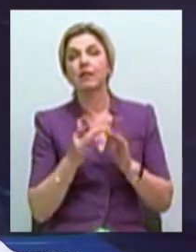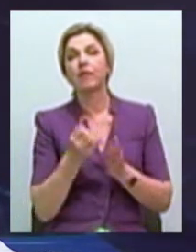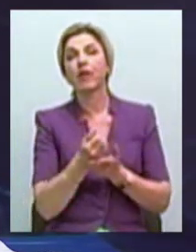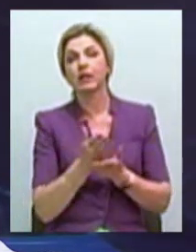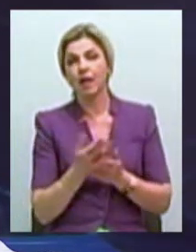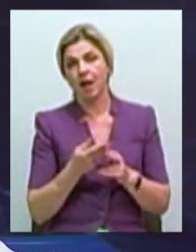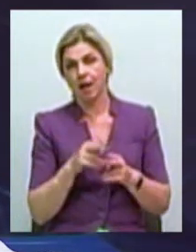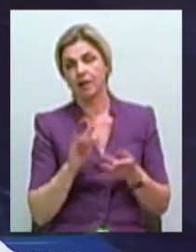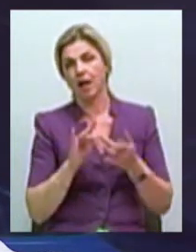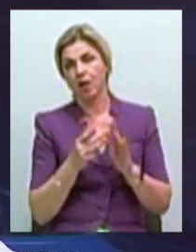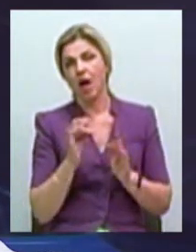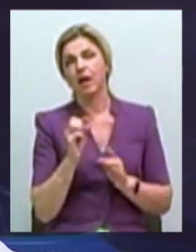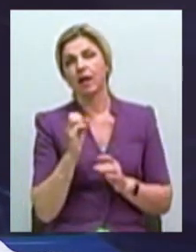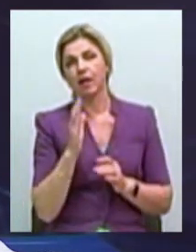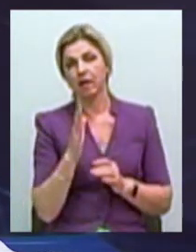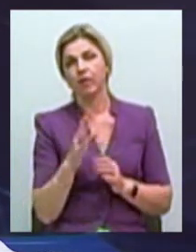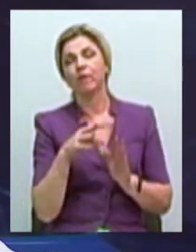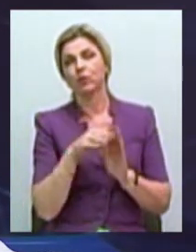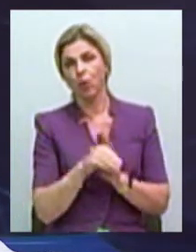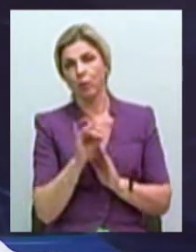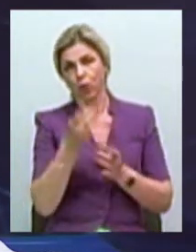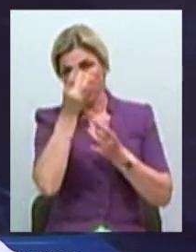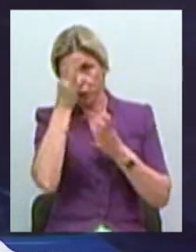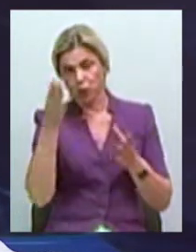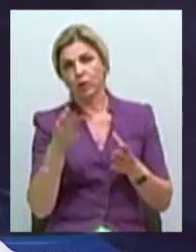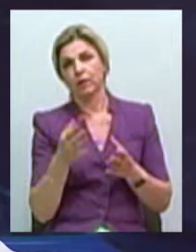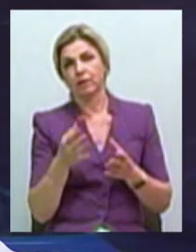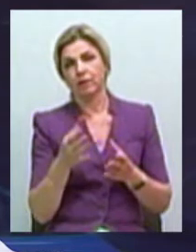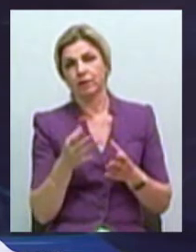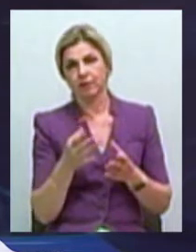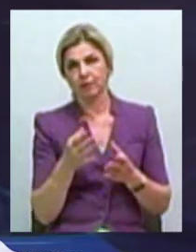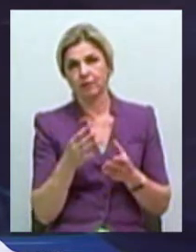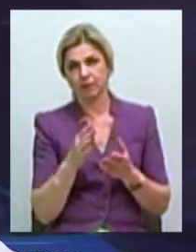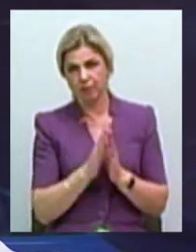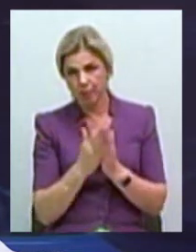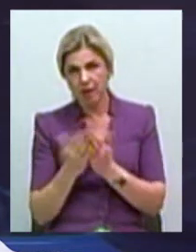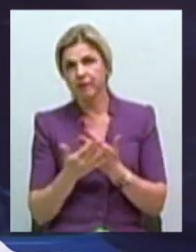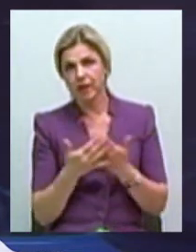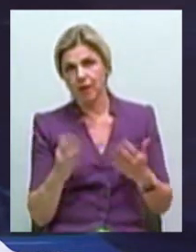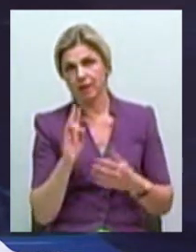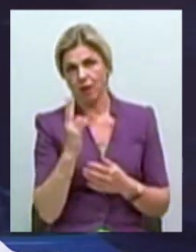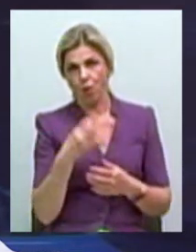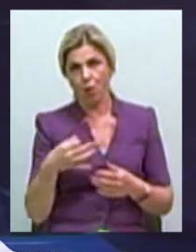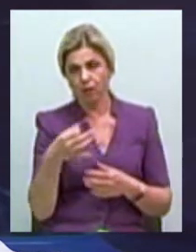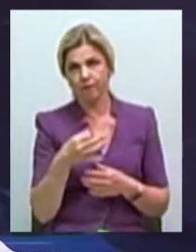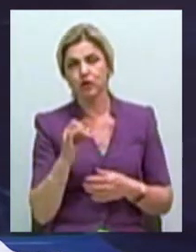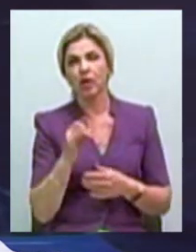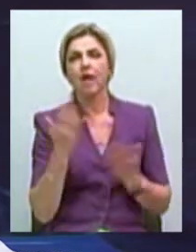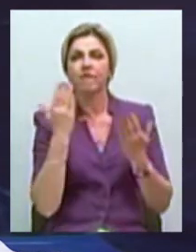электронные архивы, в том числе и культурных произведений Николаевщины. Это и